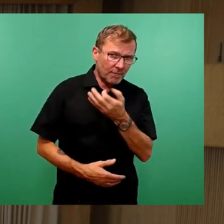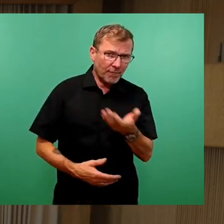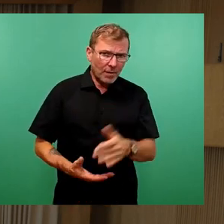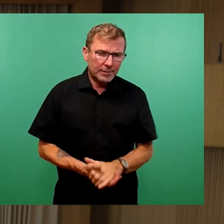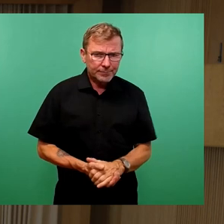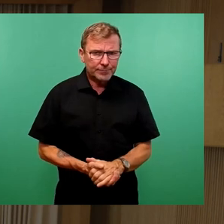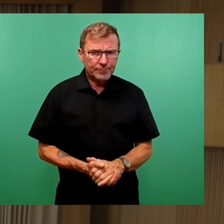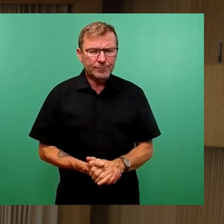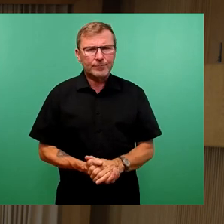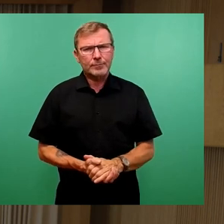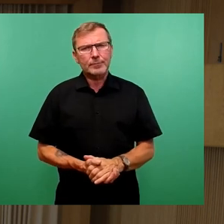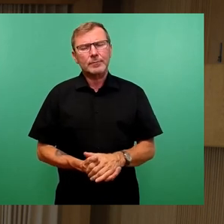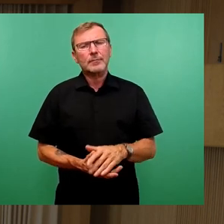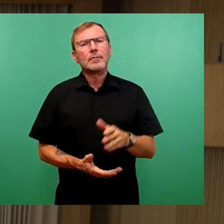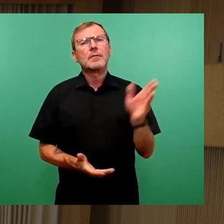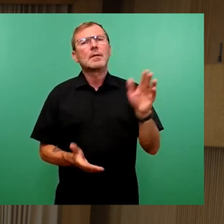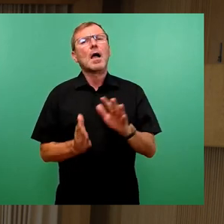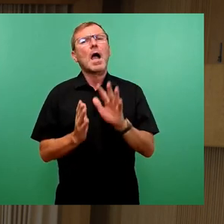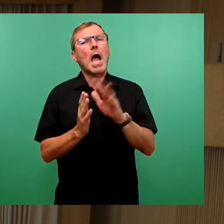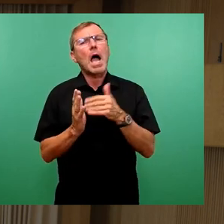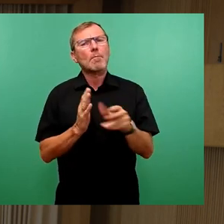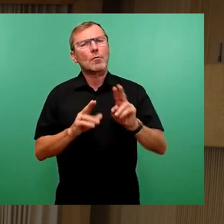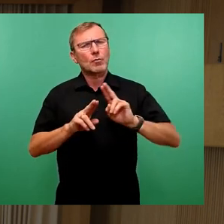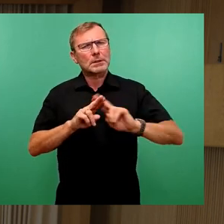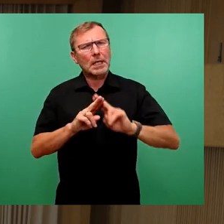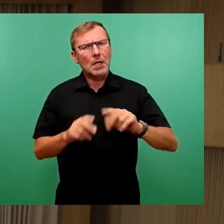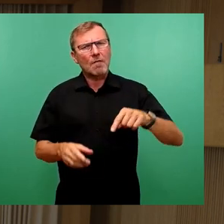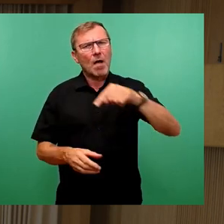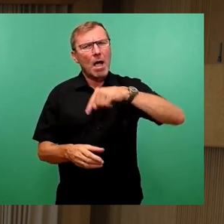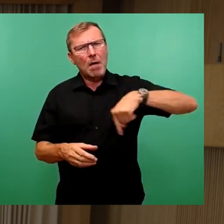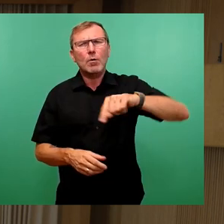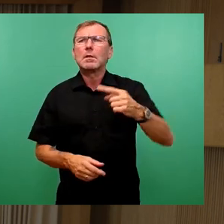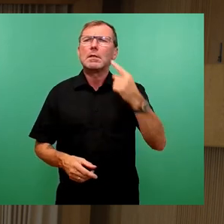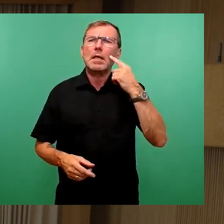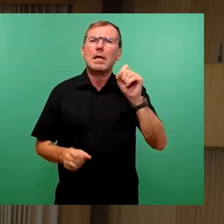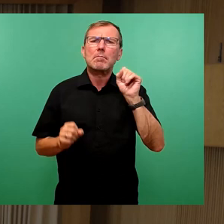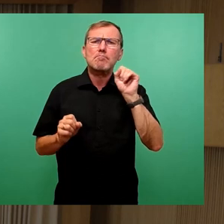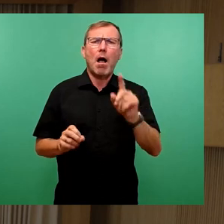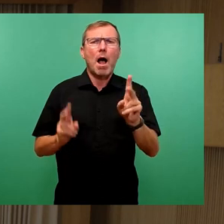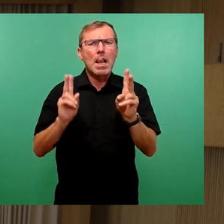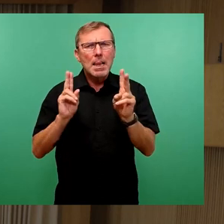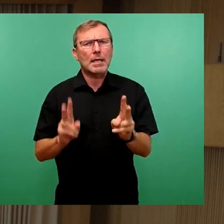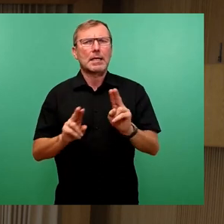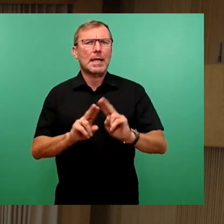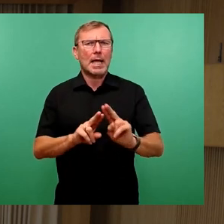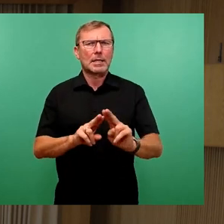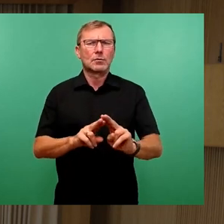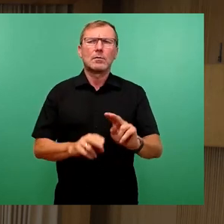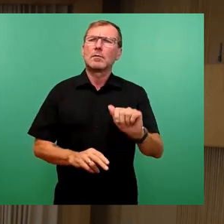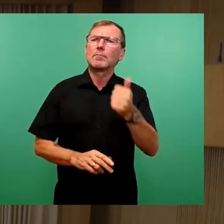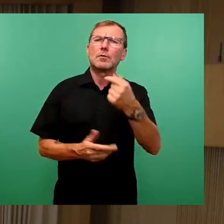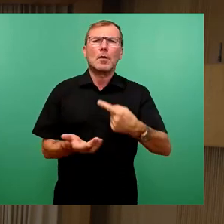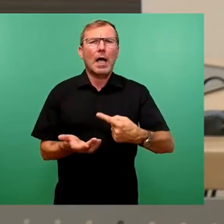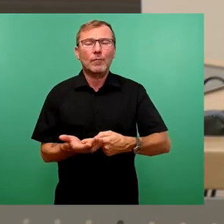Die Planung an der Sanierung des Brunnens, denkmalgerechte Rekonstruktionen natürlich, besondere Anforderungen, wurde im